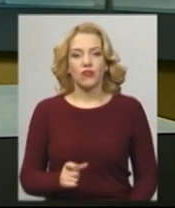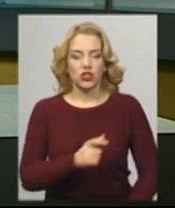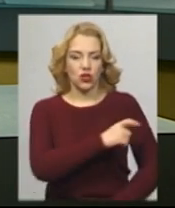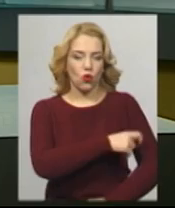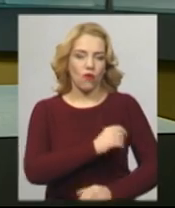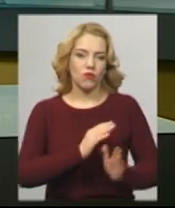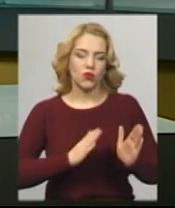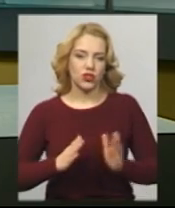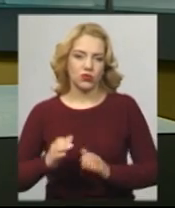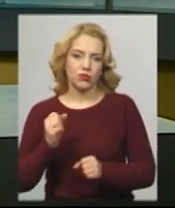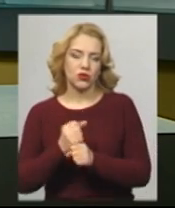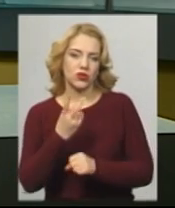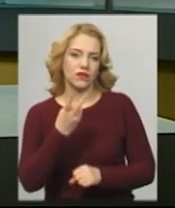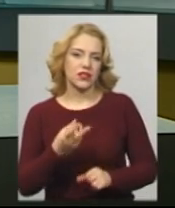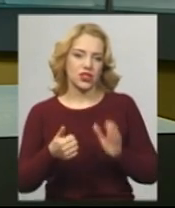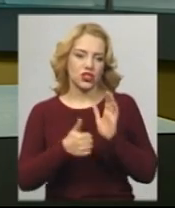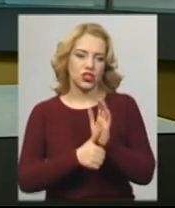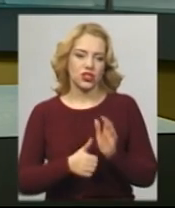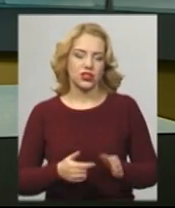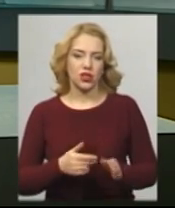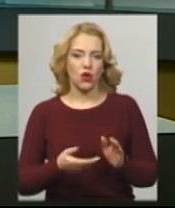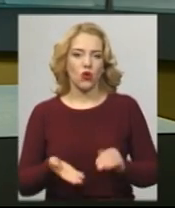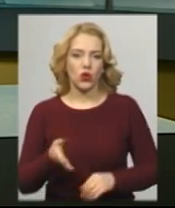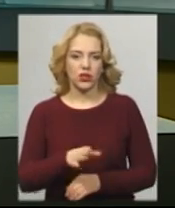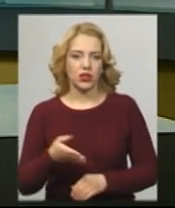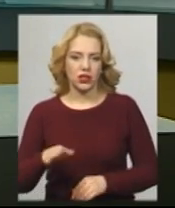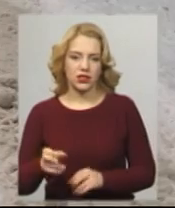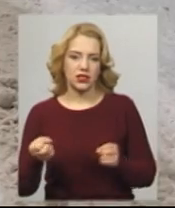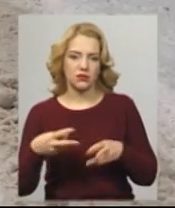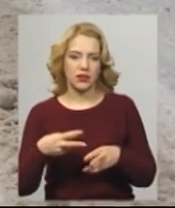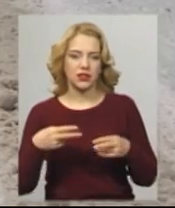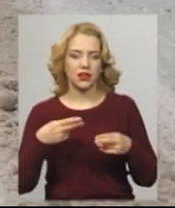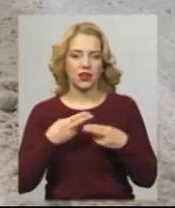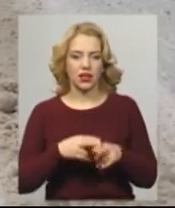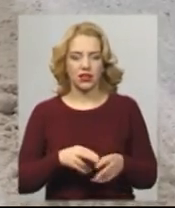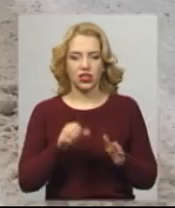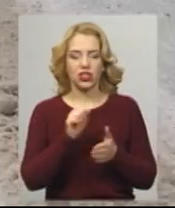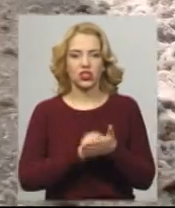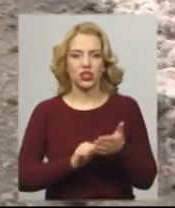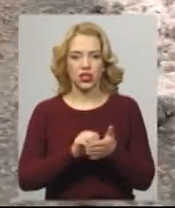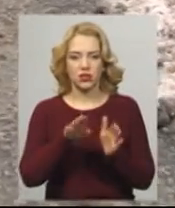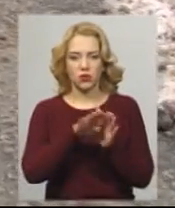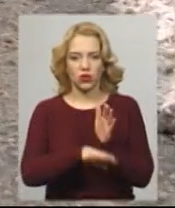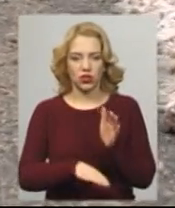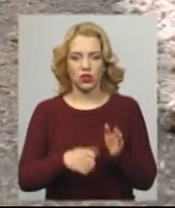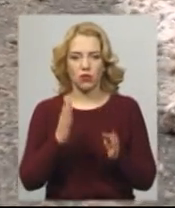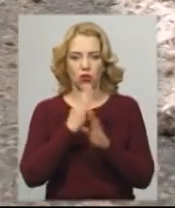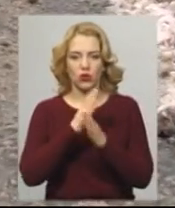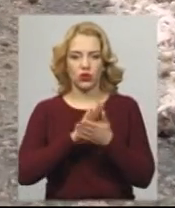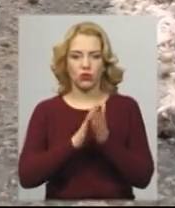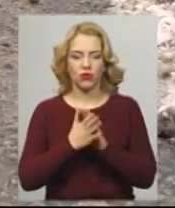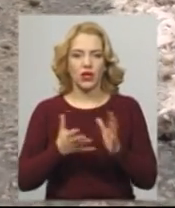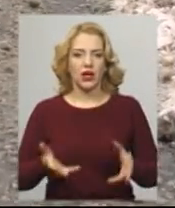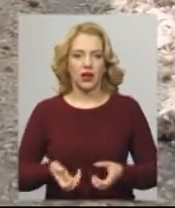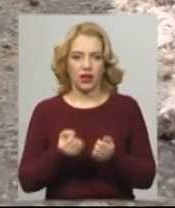режимі працює 26 одиниць спецтехніки, додає Наталія Колодій. Через погіршення погодних умов рятувальники Хмельниччини